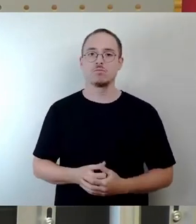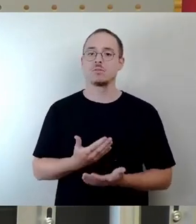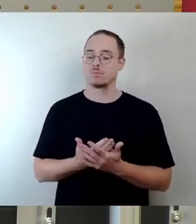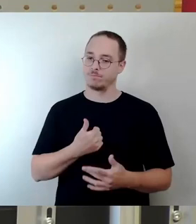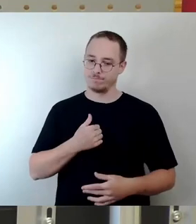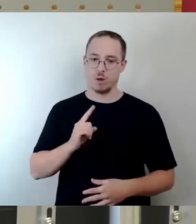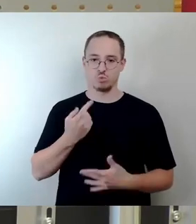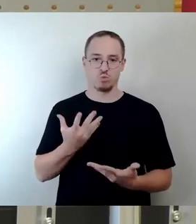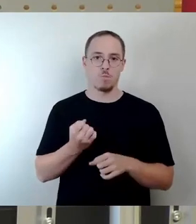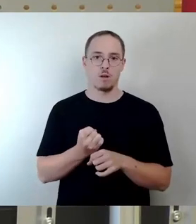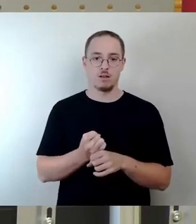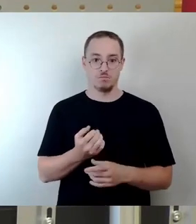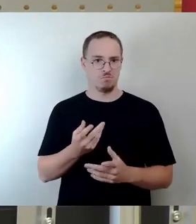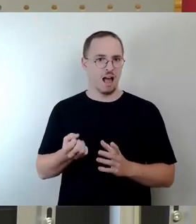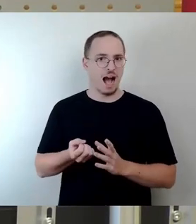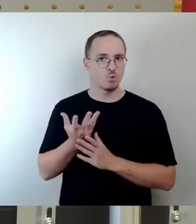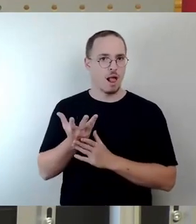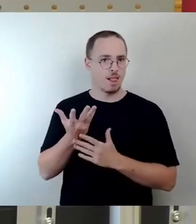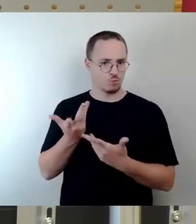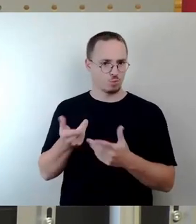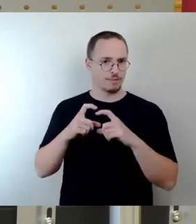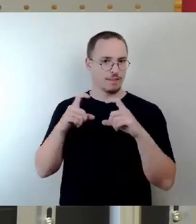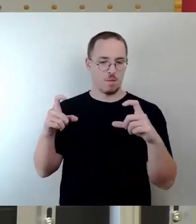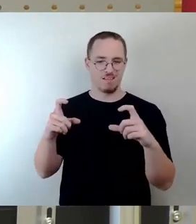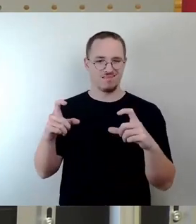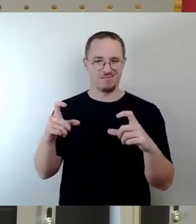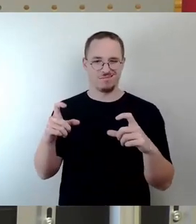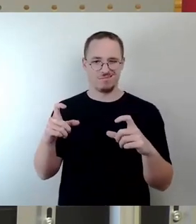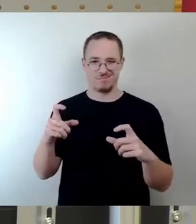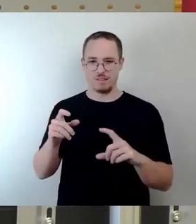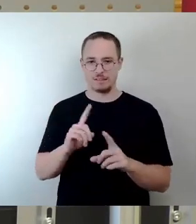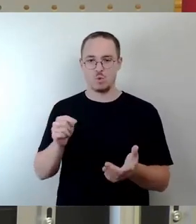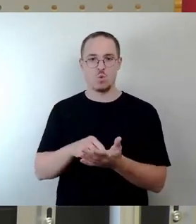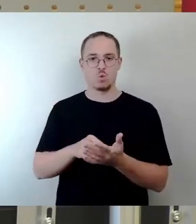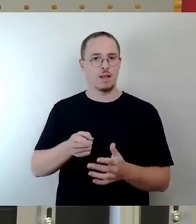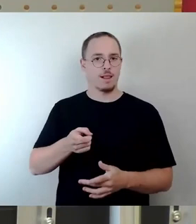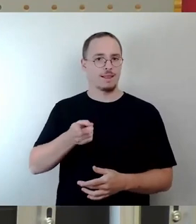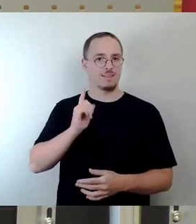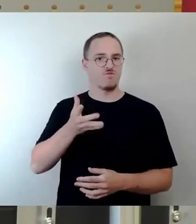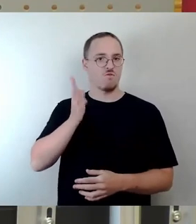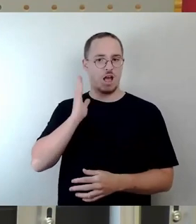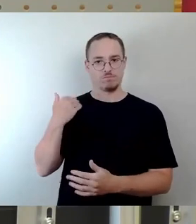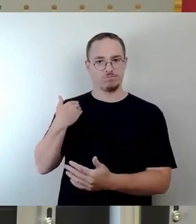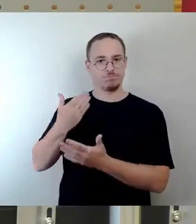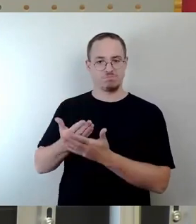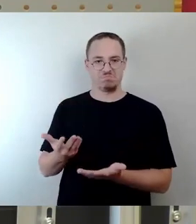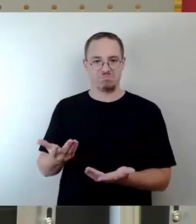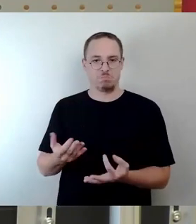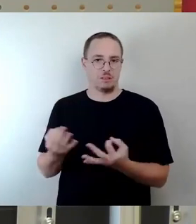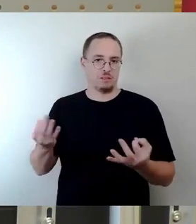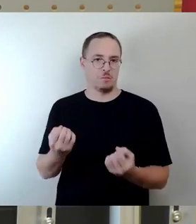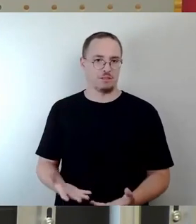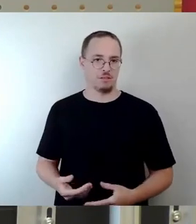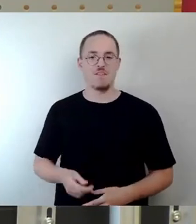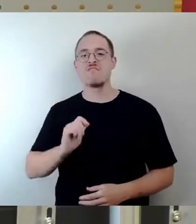getan hat sich in den letzten fünf Jahren nicht viel, beziehungsweise man könnte auch sagen, nichts. Im Gegenteil, die verkehrliche Entwicklung hat sich in den letzten